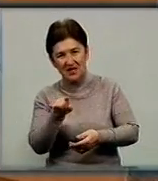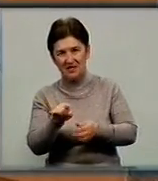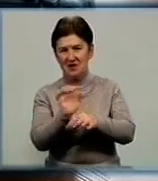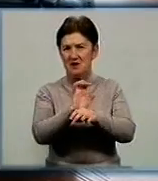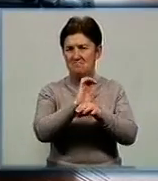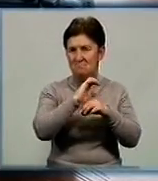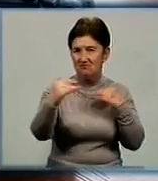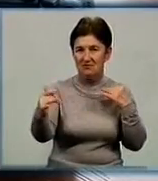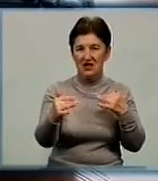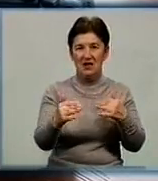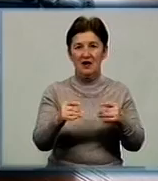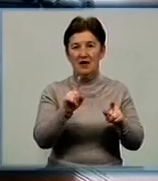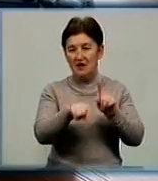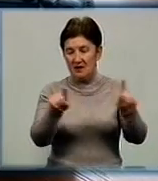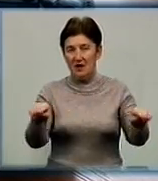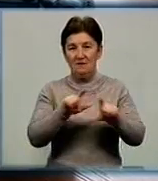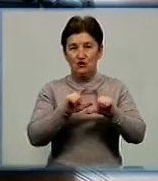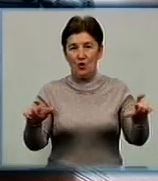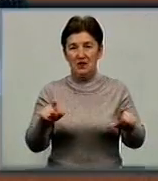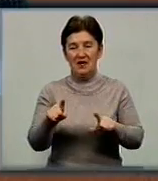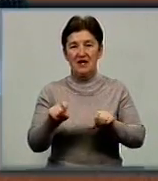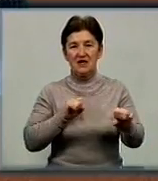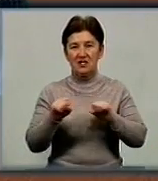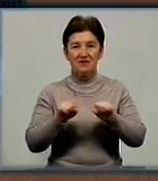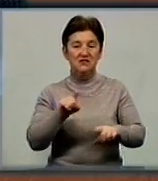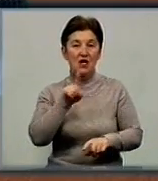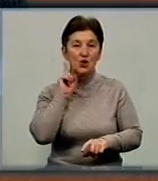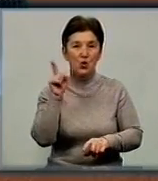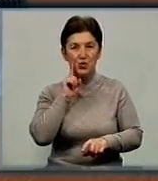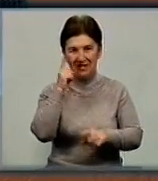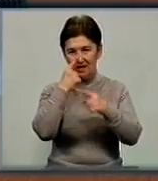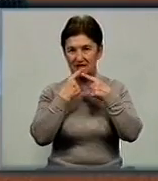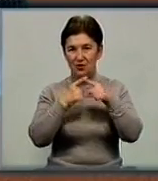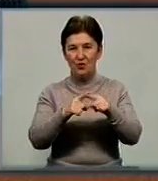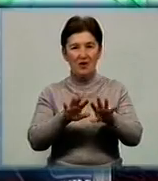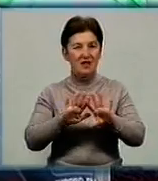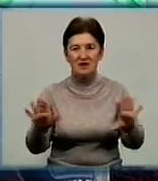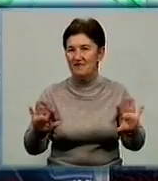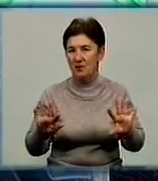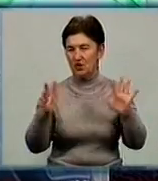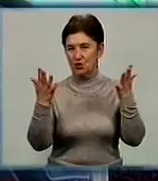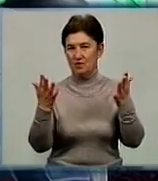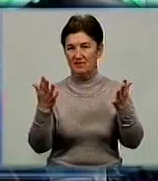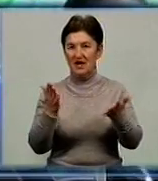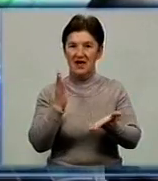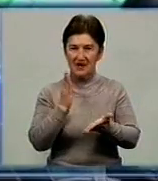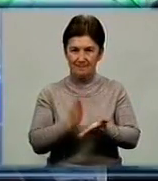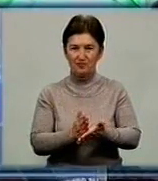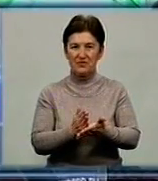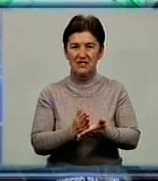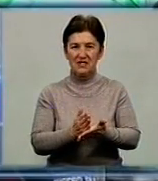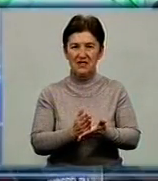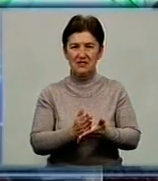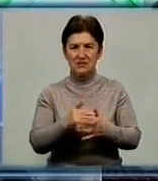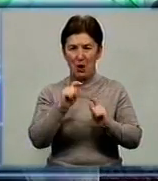Виставити роботи саме в цій школі керівництво станцій юних техніків вирішило не випадково. Є призери і чемпіони